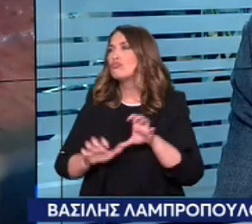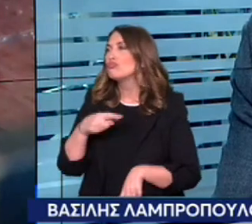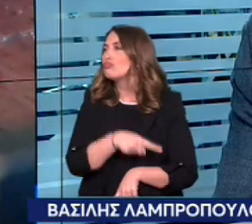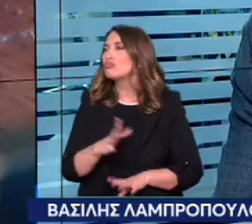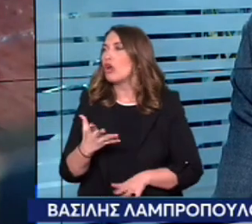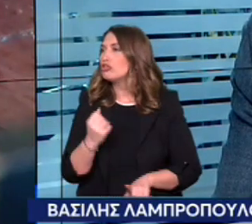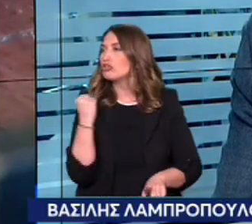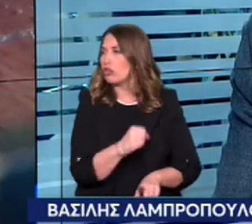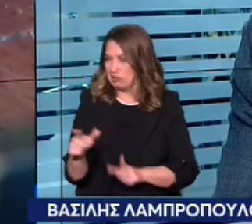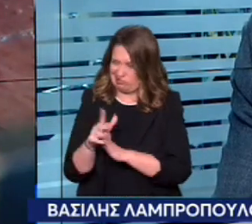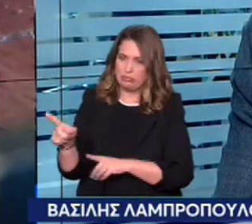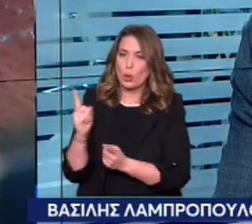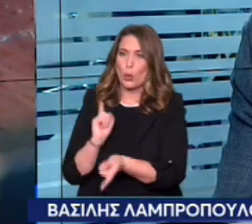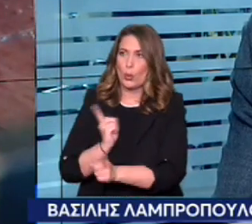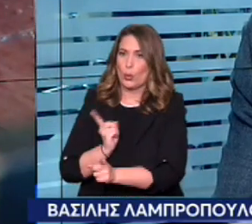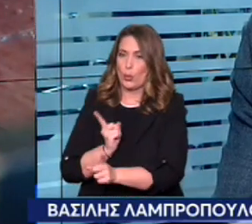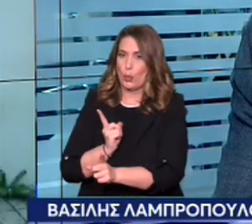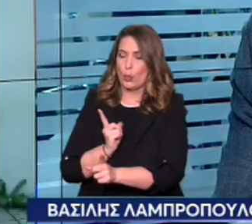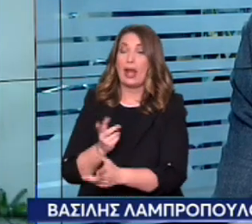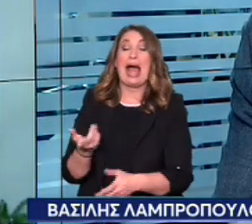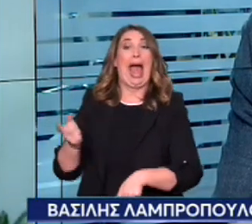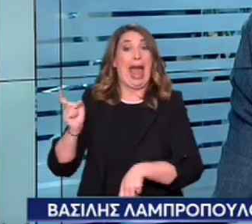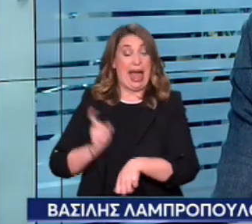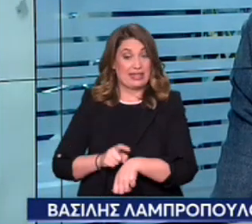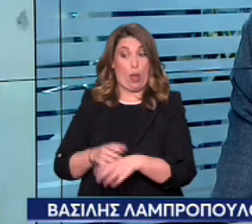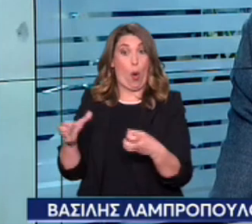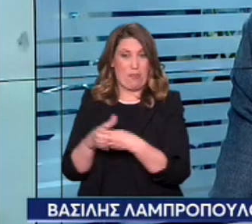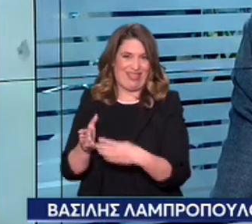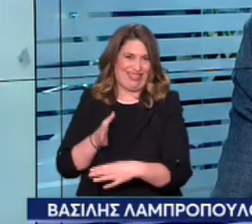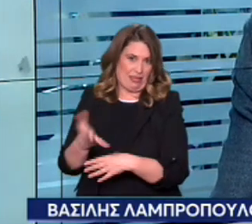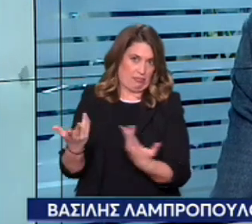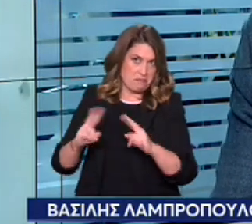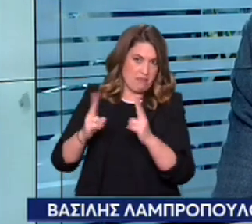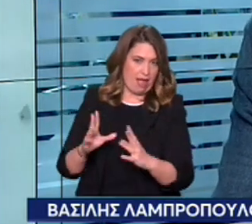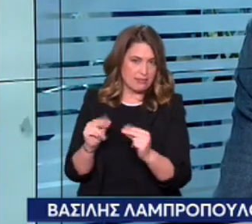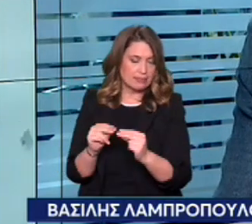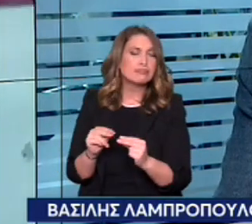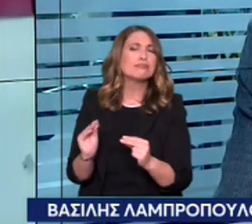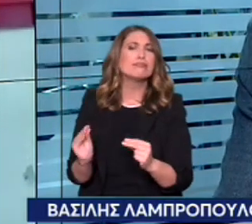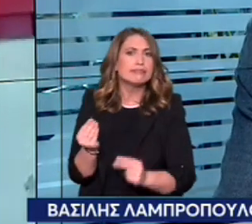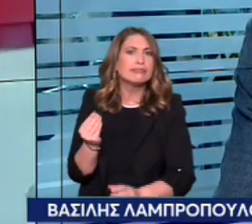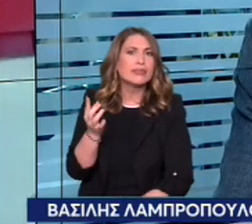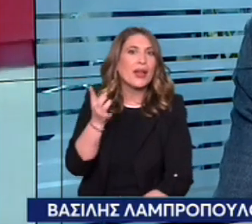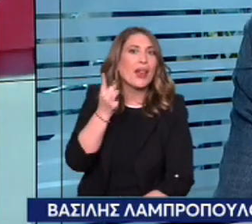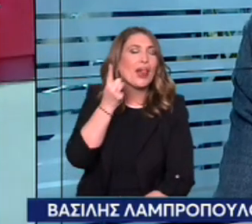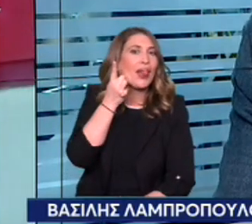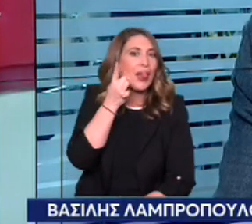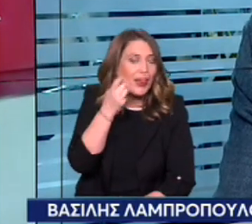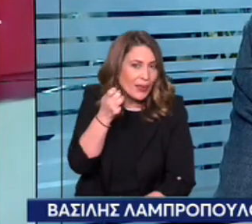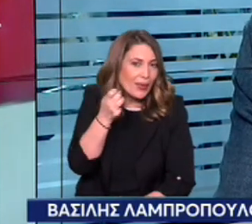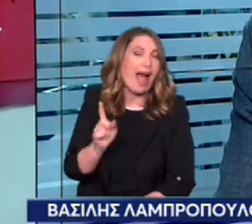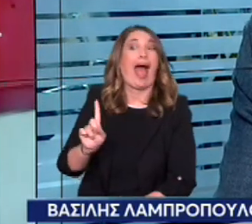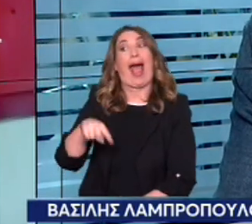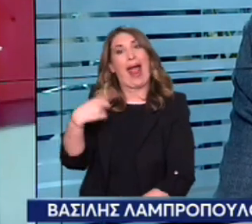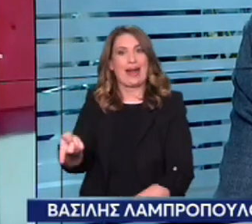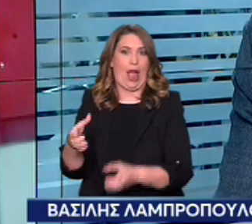γιο μου. Και την ώρα που πάει η ομάδα στο μαγαζί για να συζητήσουν, βρίσκεται εκεί μια άλλη ομάδα η